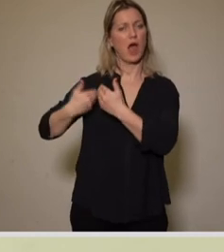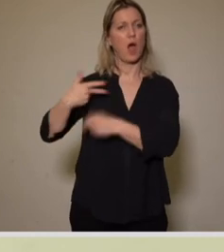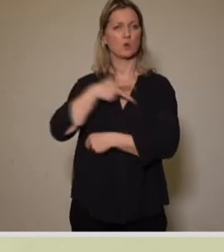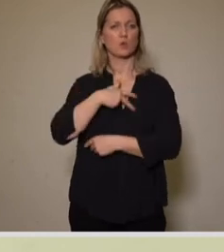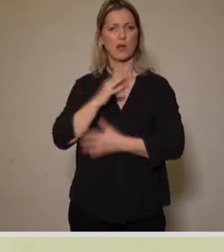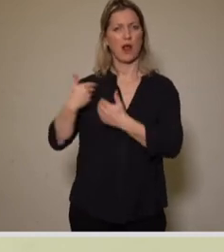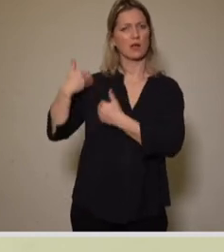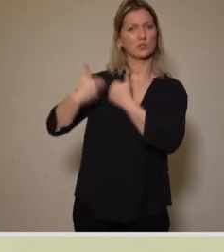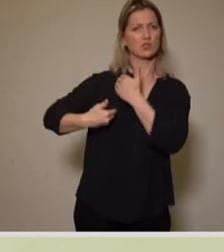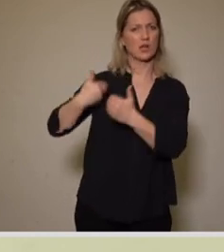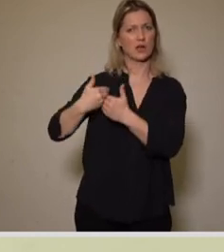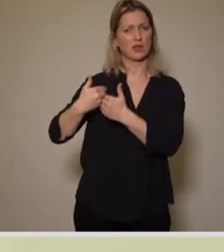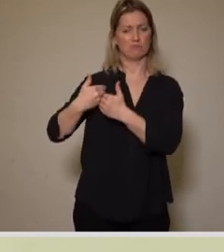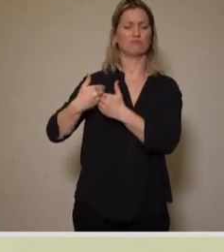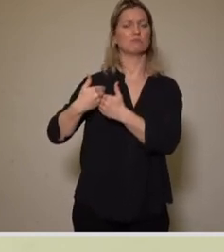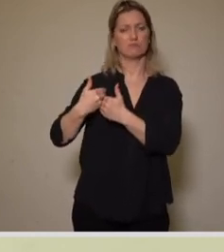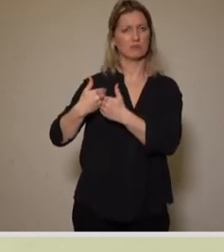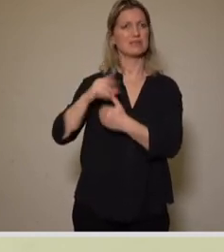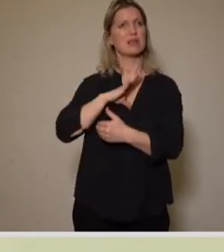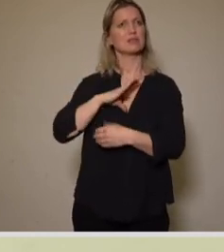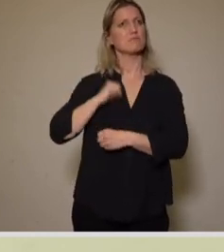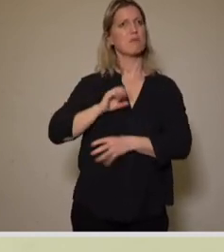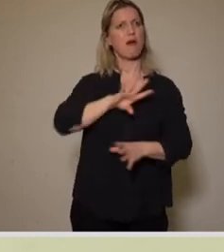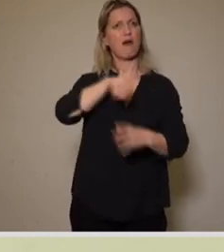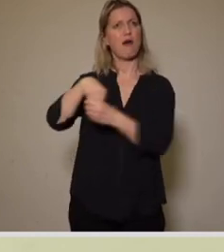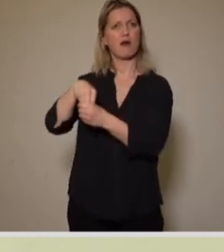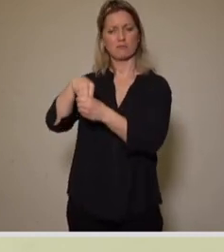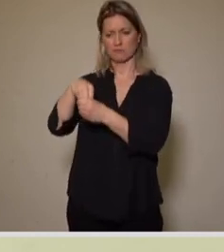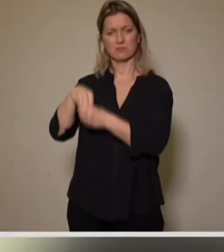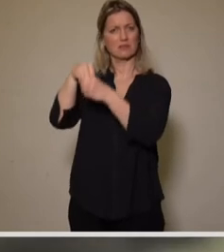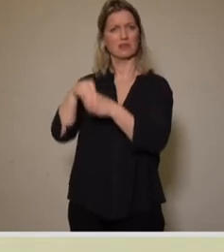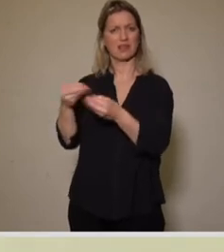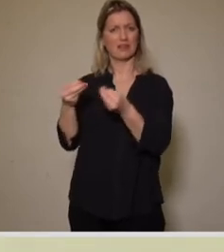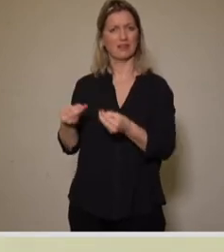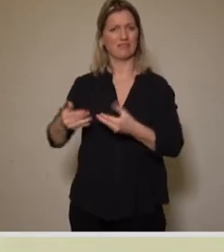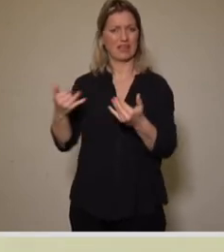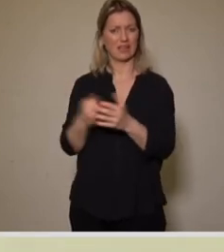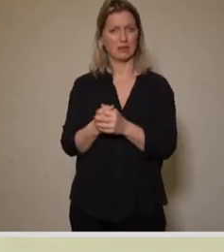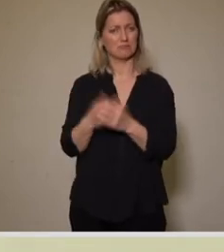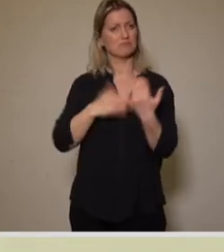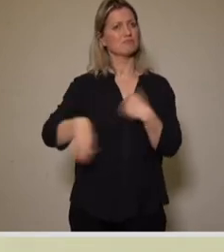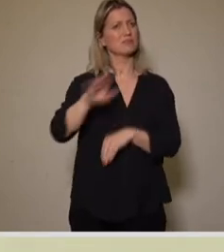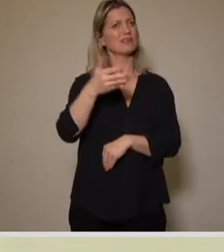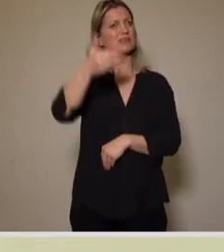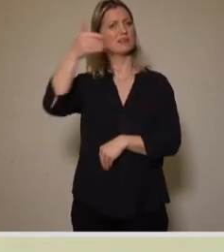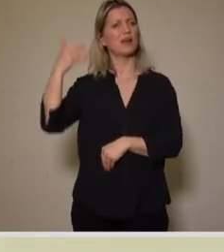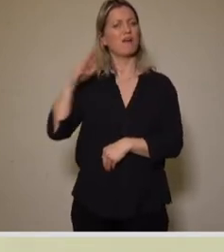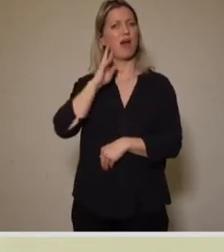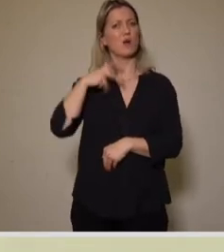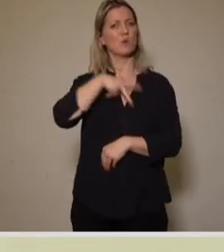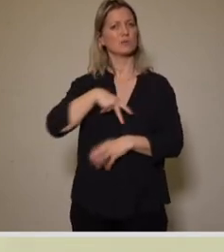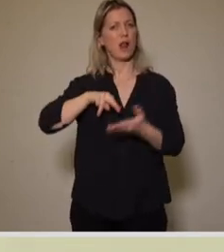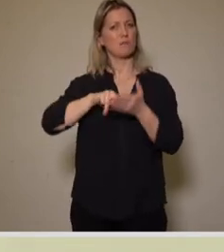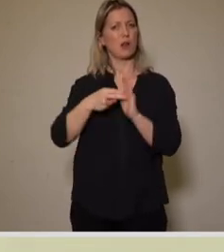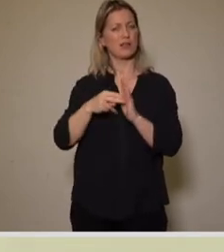seine Unterschutzstellung als Baudenkmal begründet? Welche sozialpolitische Haltung in den 20er Jahren des letzten Jahrhunderts führte zur